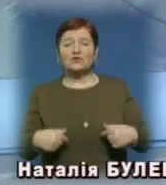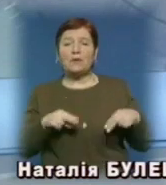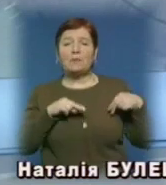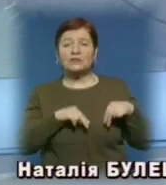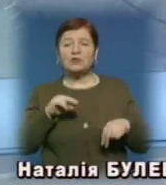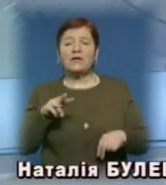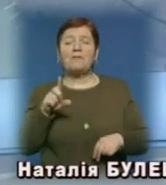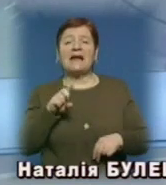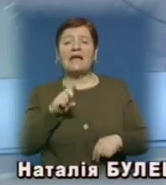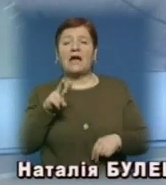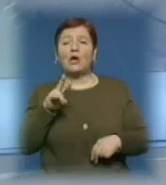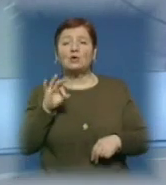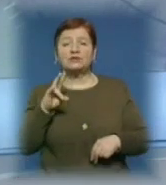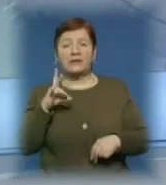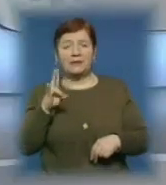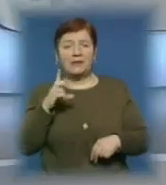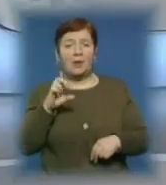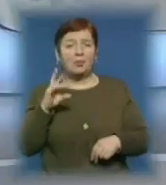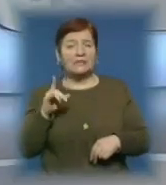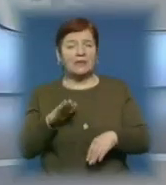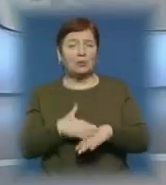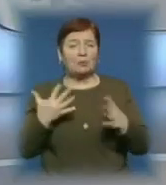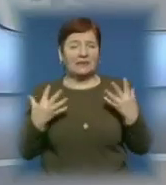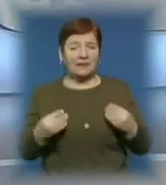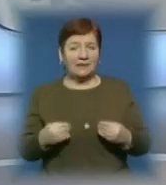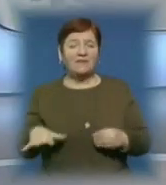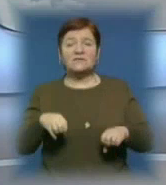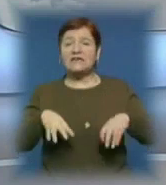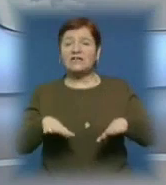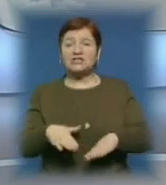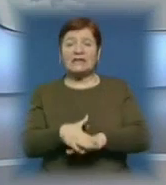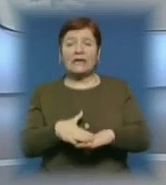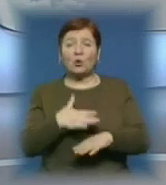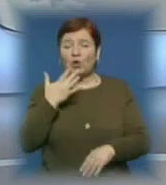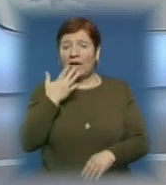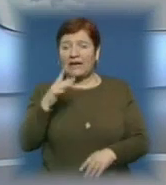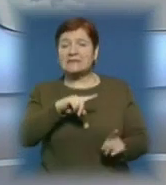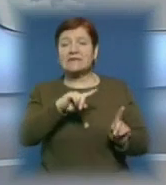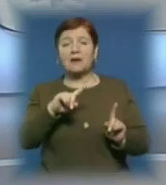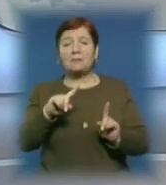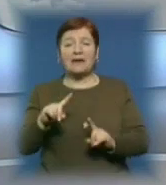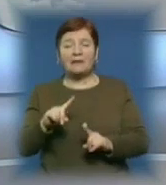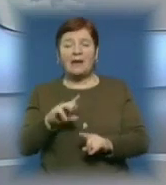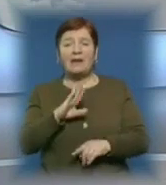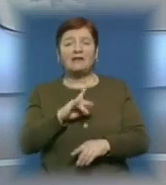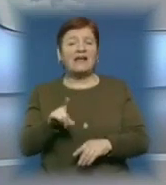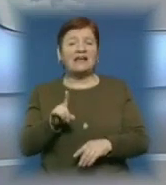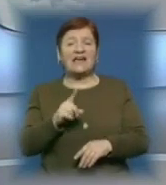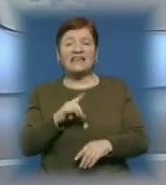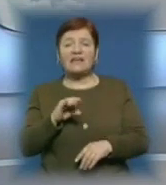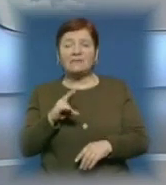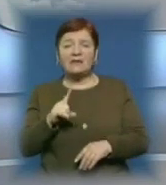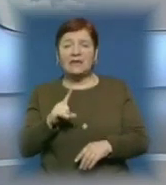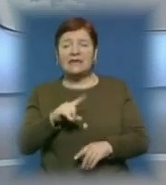Лошах, Наталя Булеця. Доброго дня! Всі рішення Народної Ради Закарпаття нелегітимні. Закарпатський